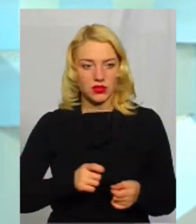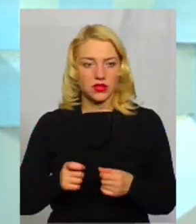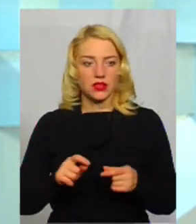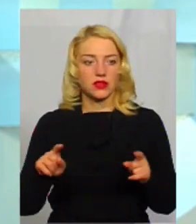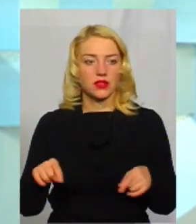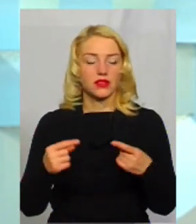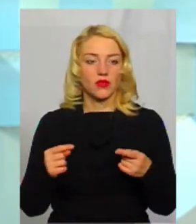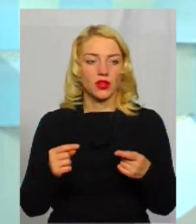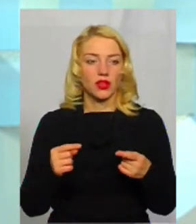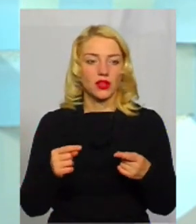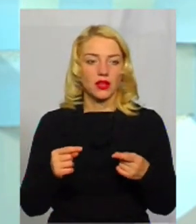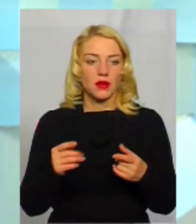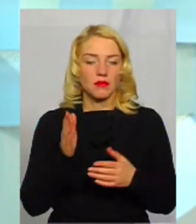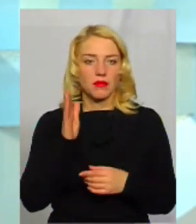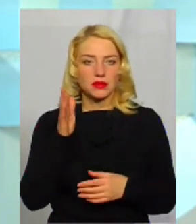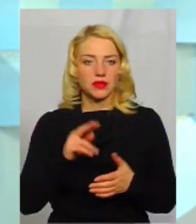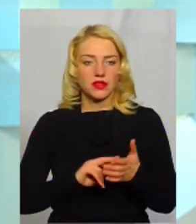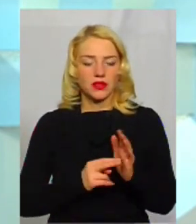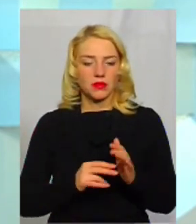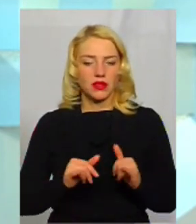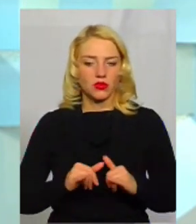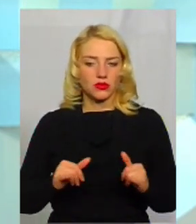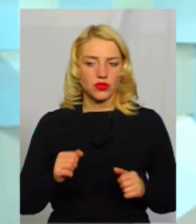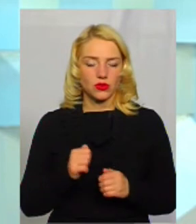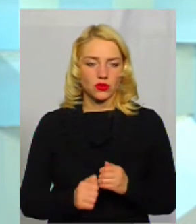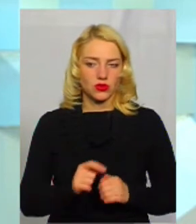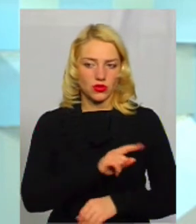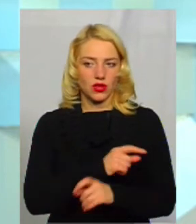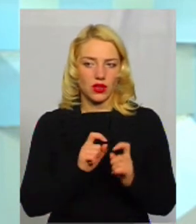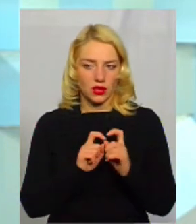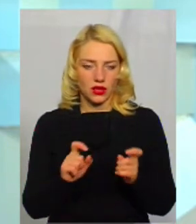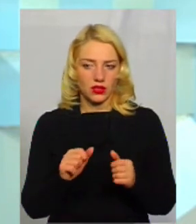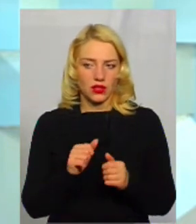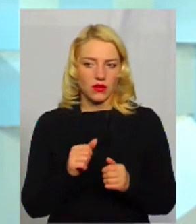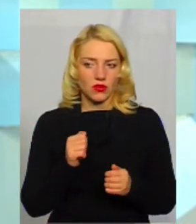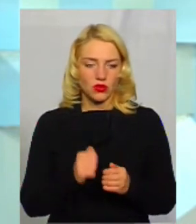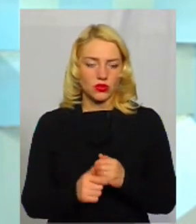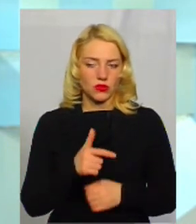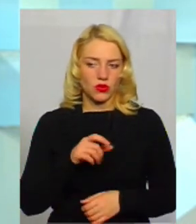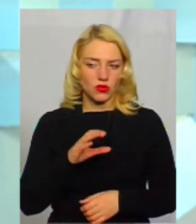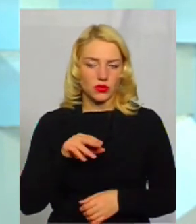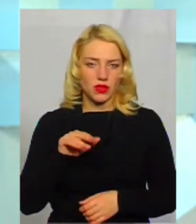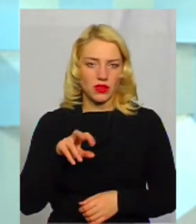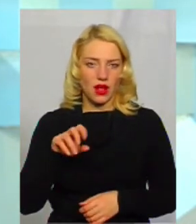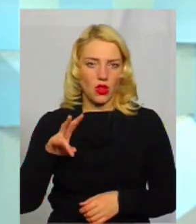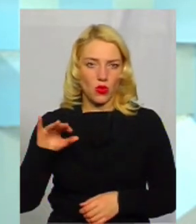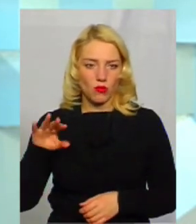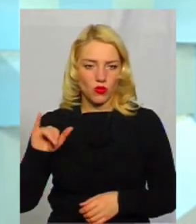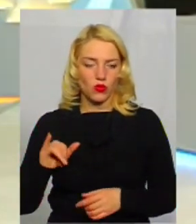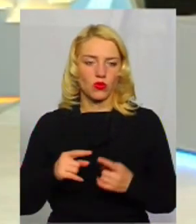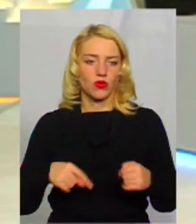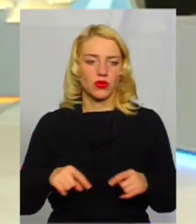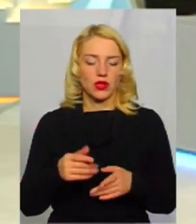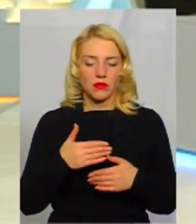створили перспективний план розвідки кожної лікарні в госпітальному окрузі. Ми департаментом